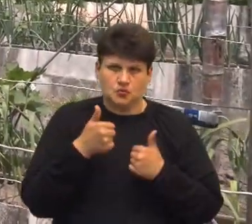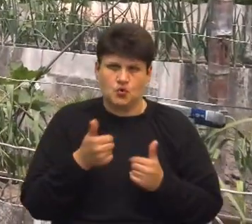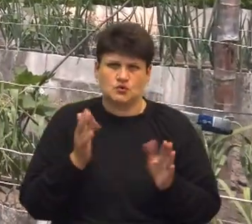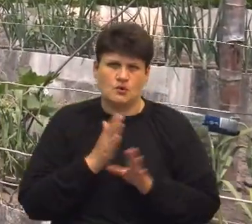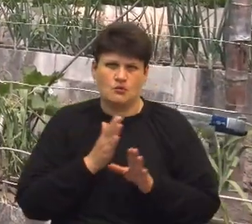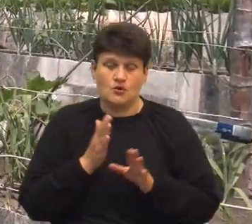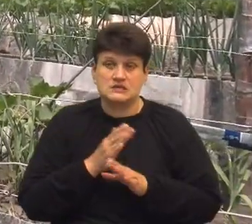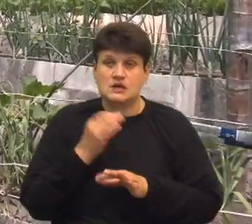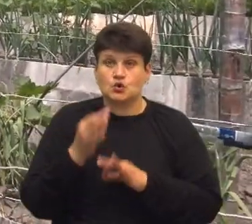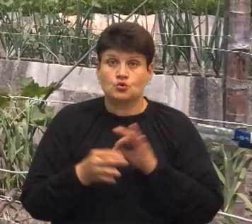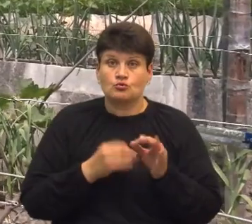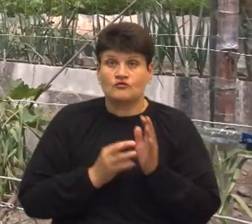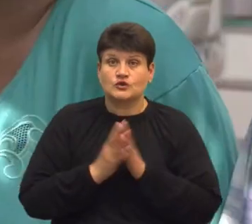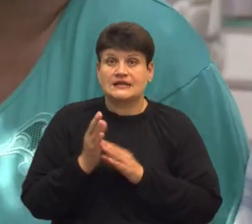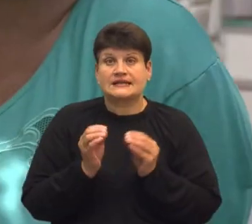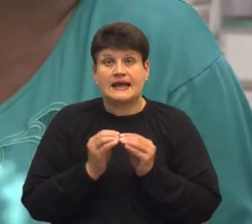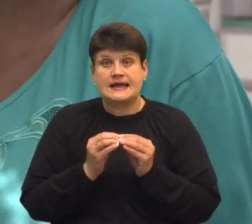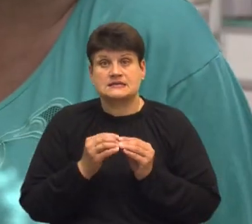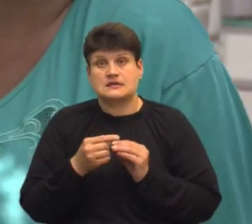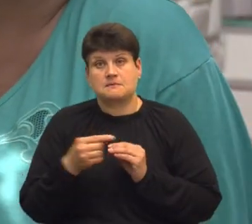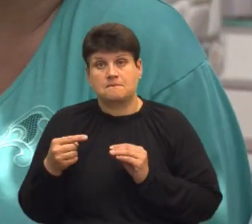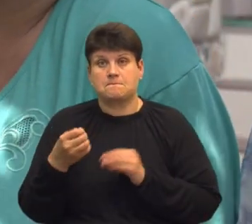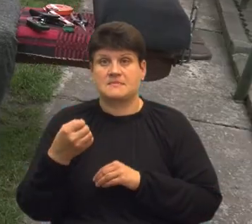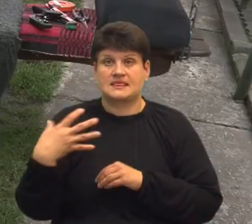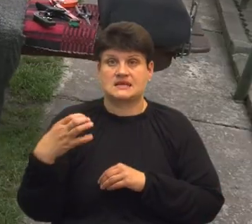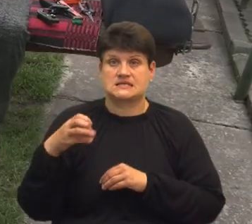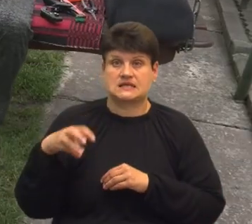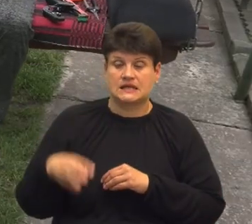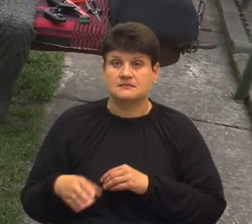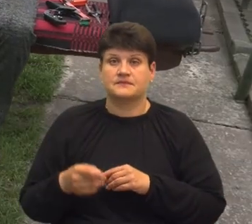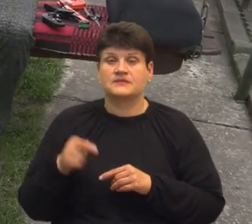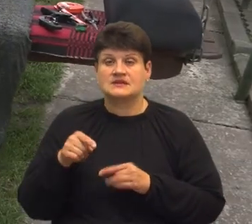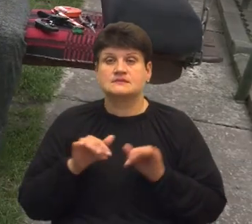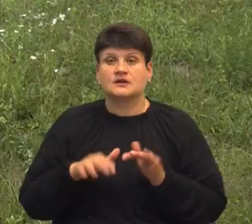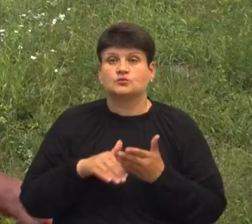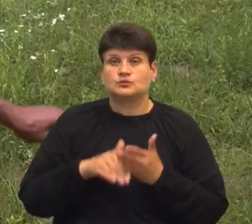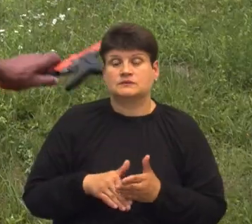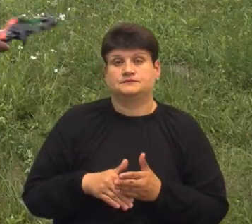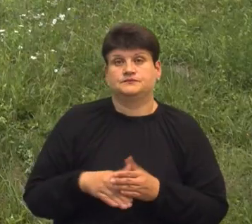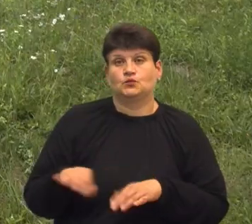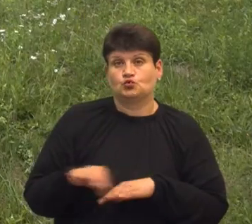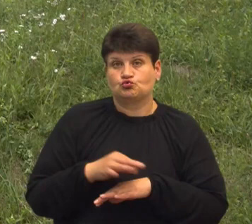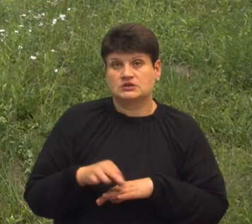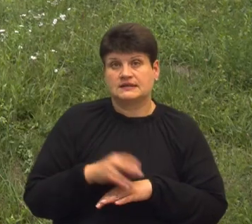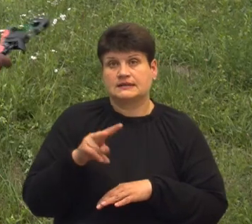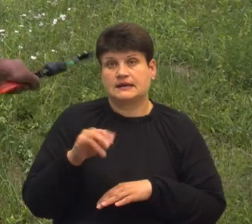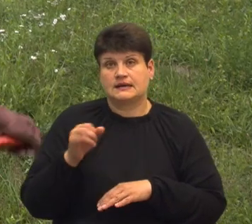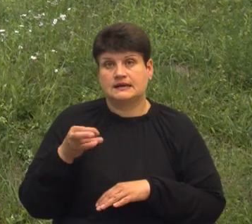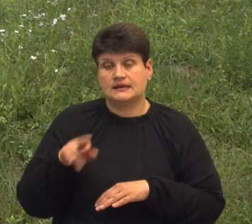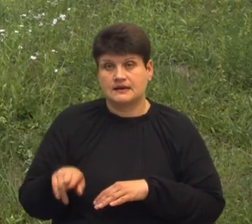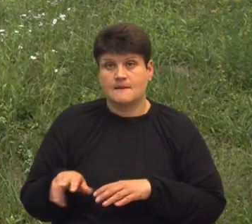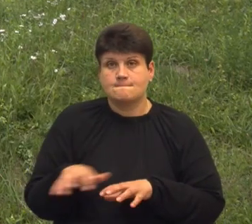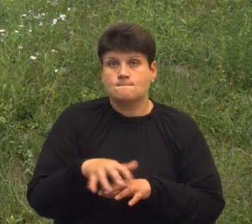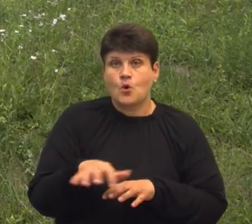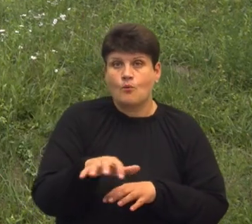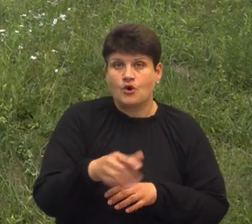за добу він виростає на 10-15 сантиметрів. У цій справі виноградеру допомагає його дружина Лілія. Прополка все, це на її.